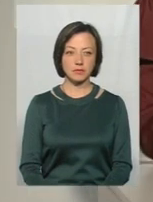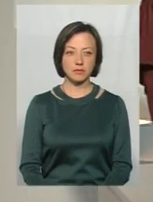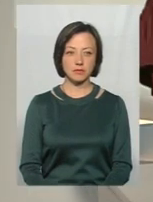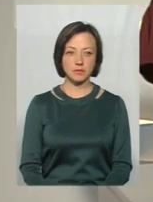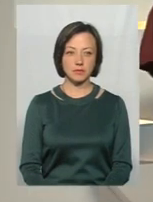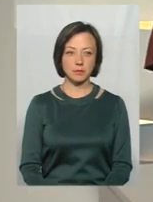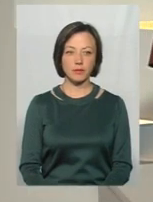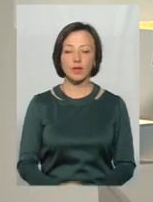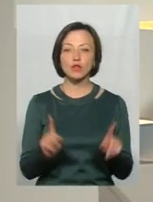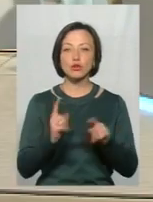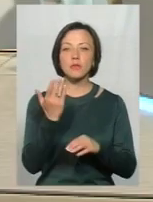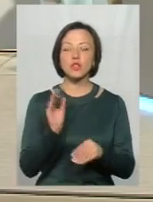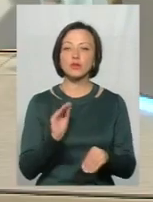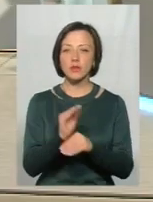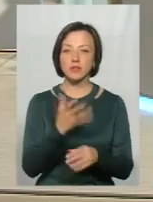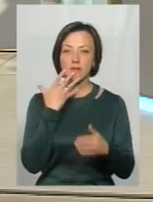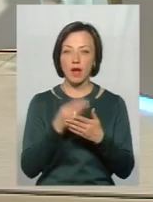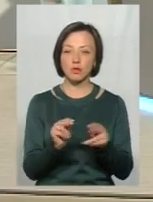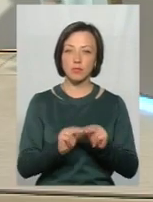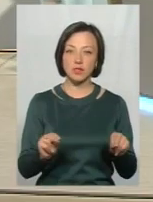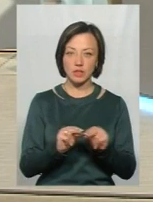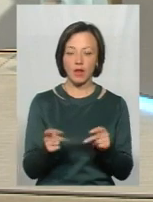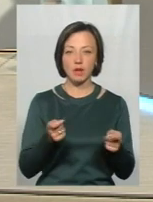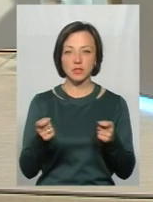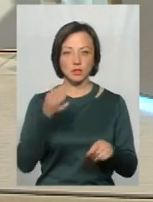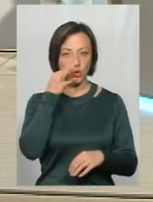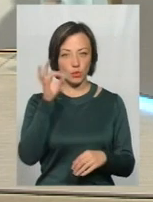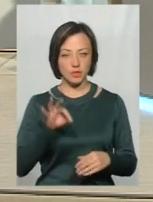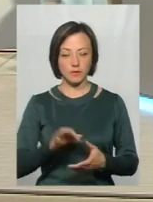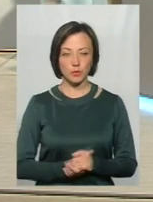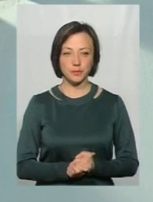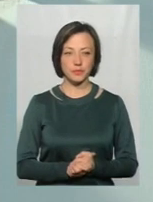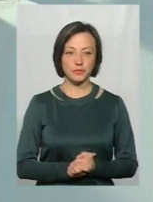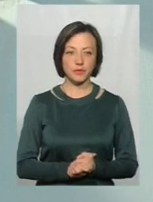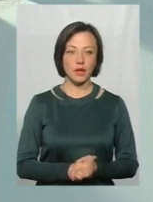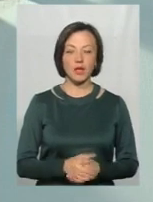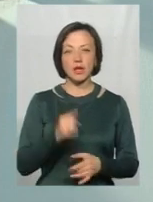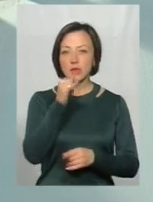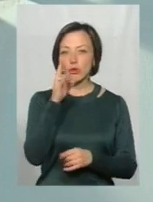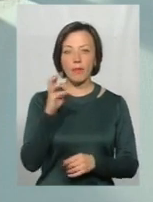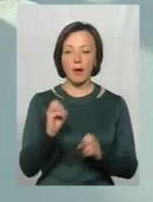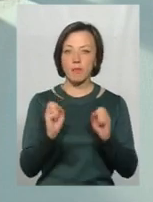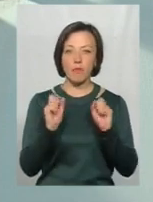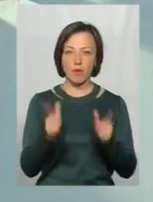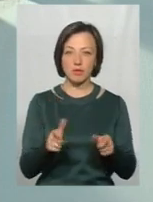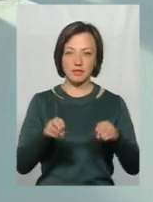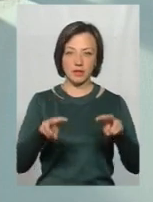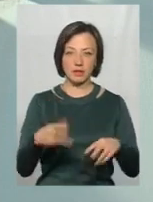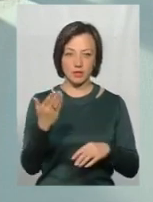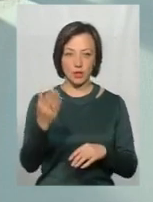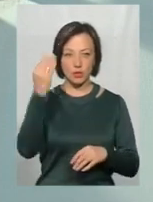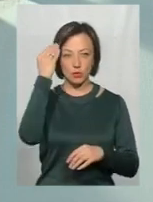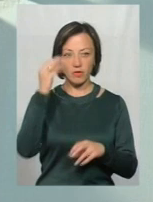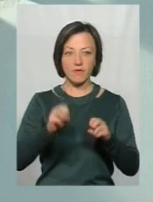Що б ви додали із власного і педагогічного, і адміністративного досвіду? Не можу не погодитись з фахівцем, оскільки це ж